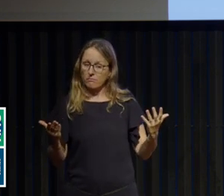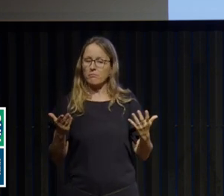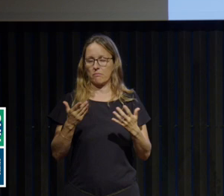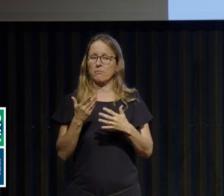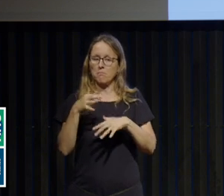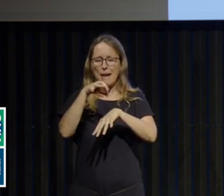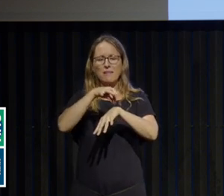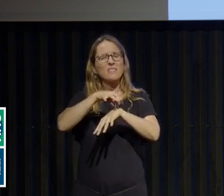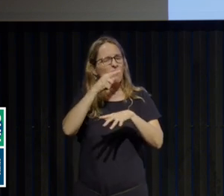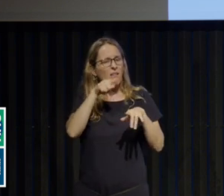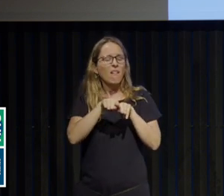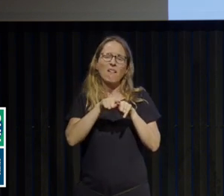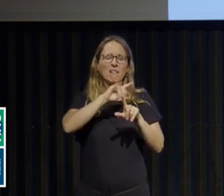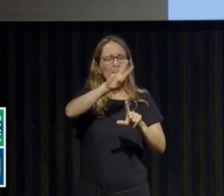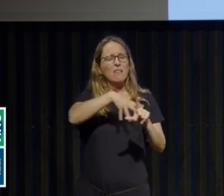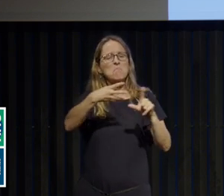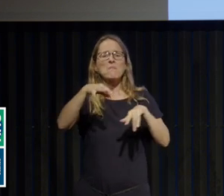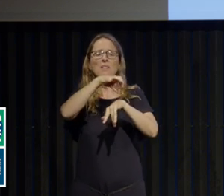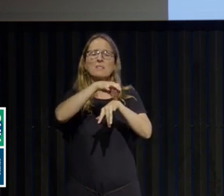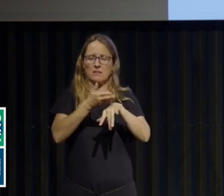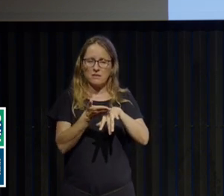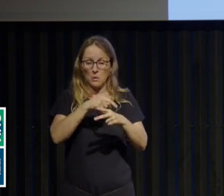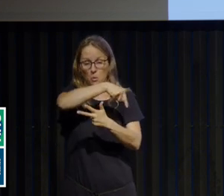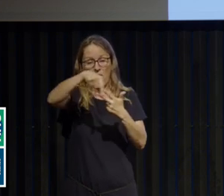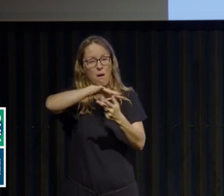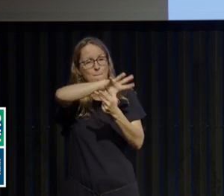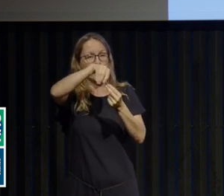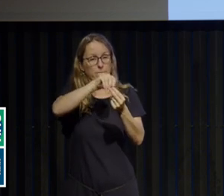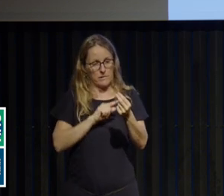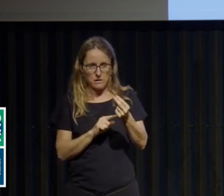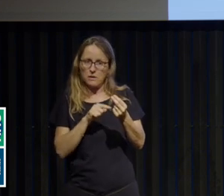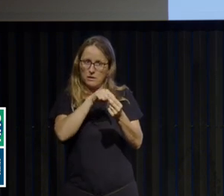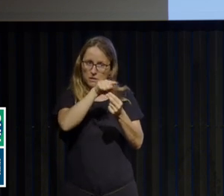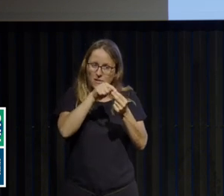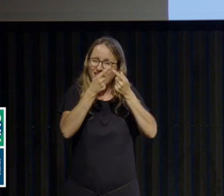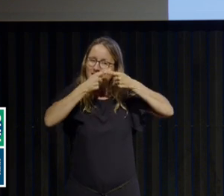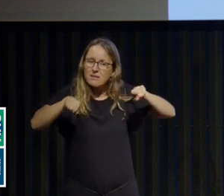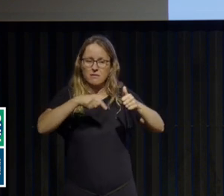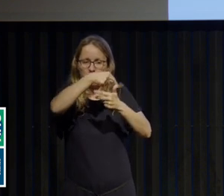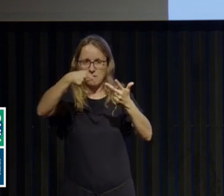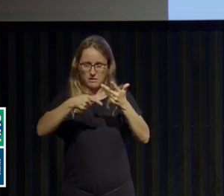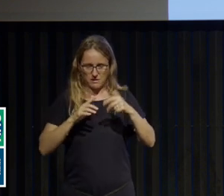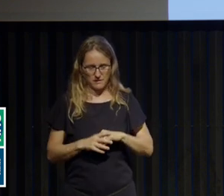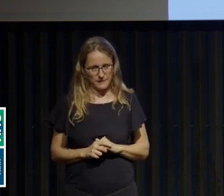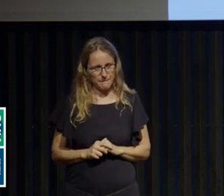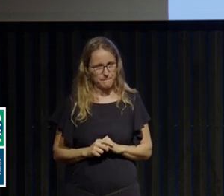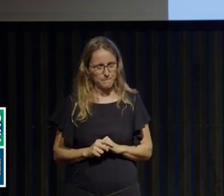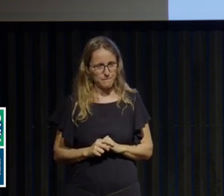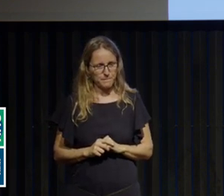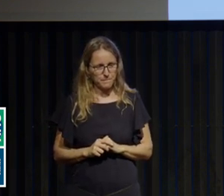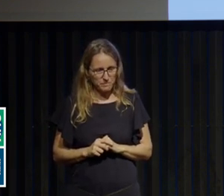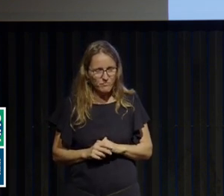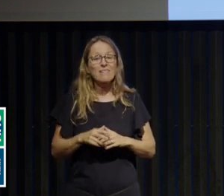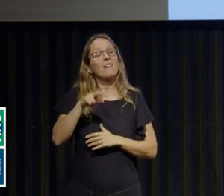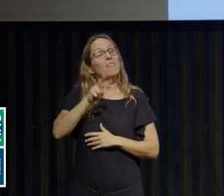ce sont, voilà, des maladies qui sont bien différenciées les unes des autres. Donc, en